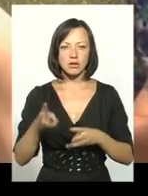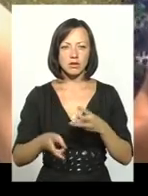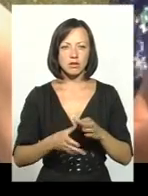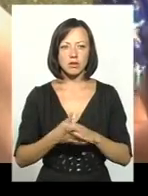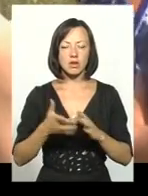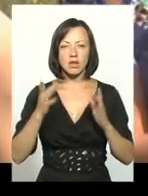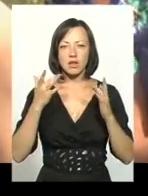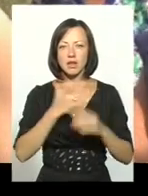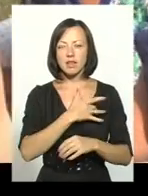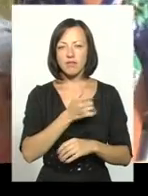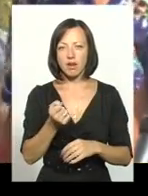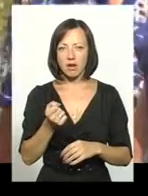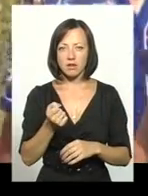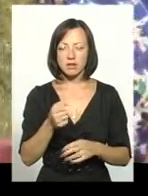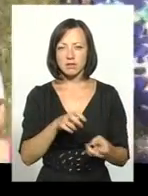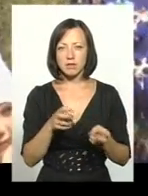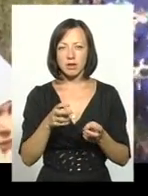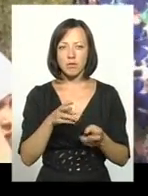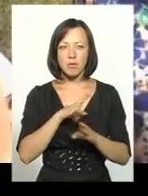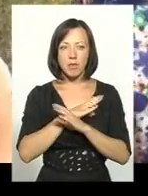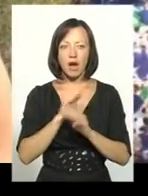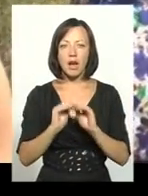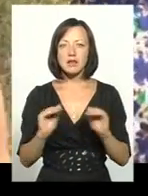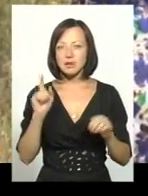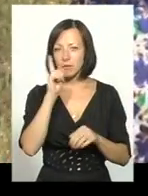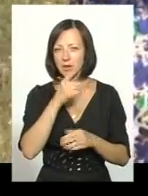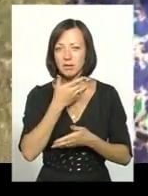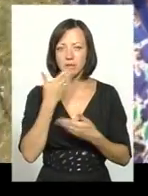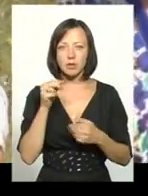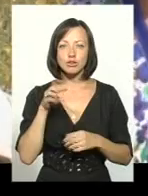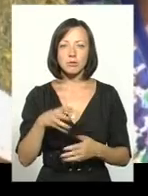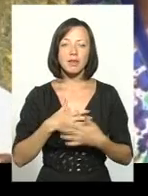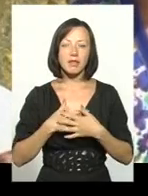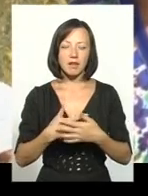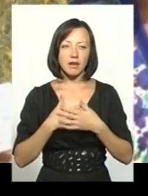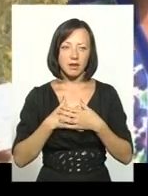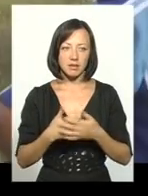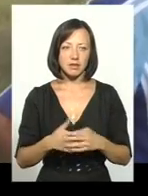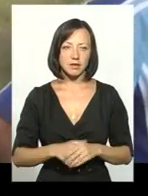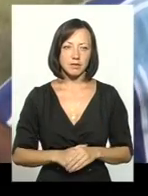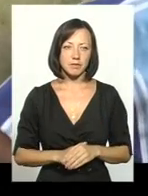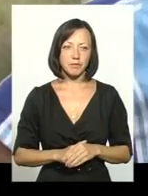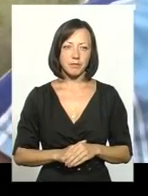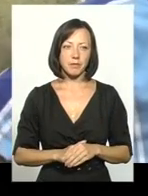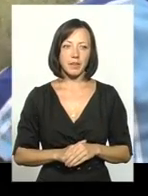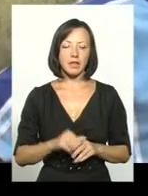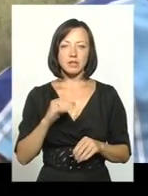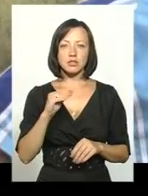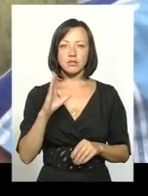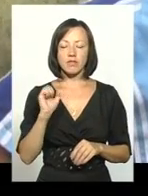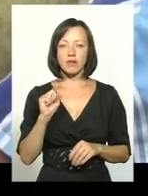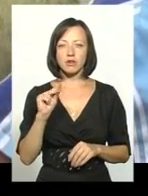інфаркти получають. А ці діти чим мають діти маленькі не мають, як дихати. Немає чим. Возили нарванчик,